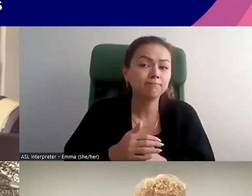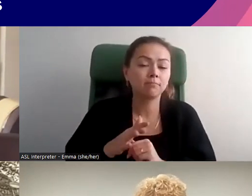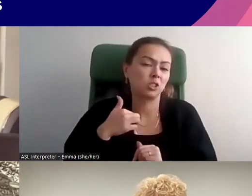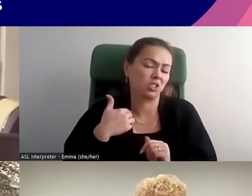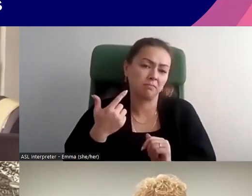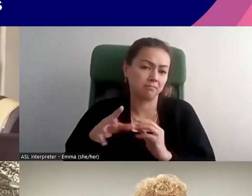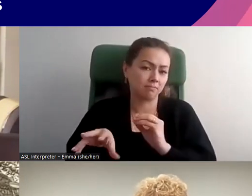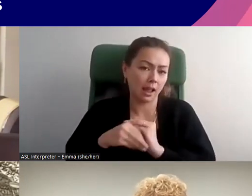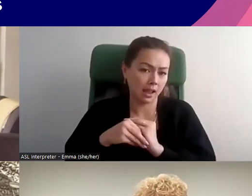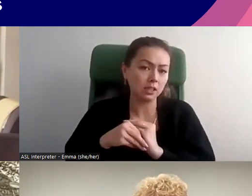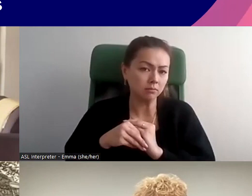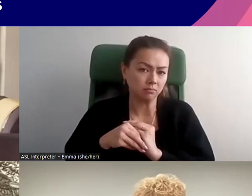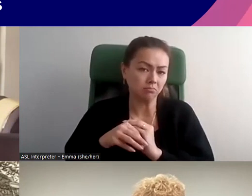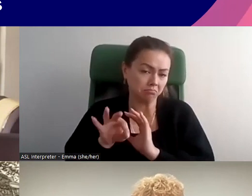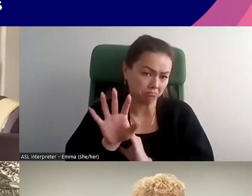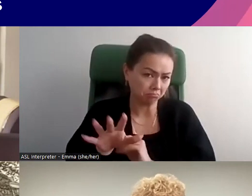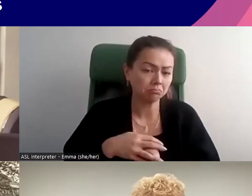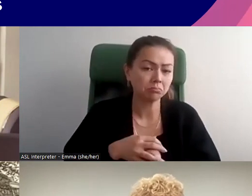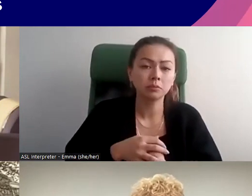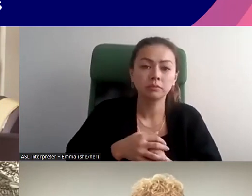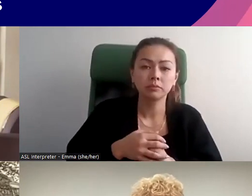Alors, c'est un ajout que je ferais.